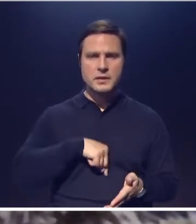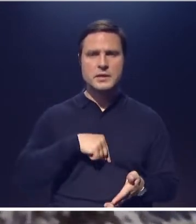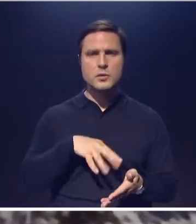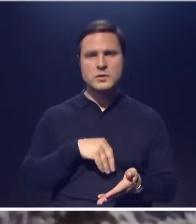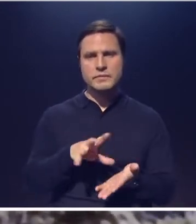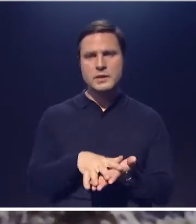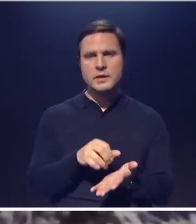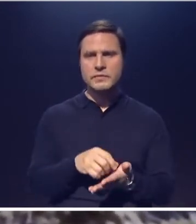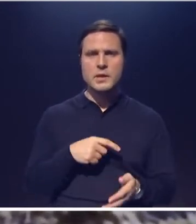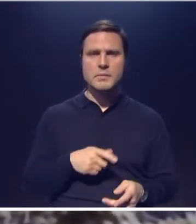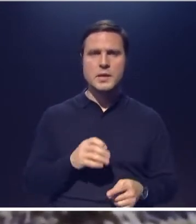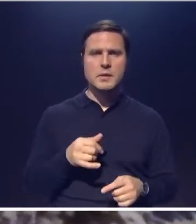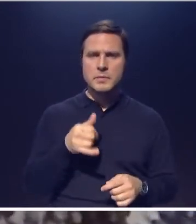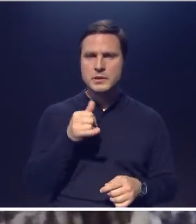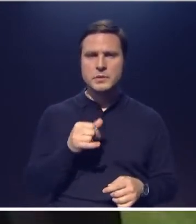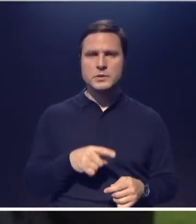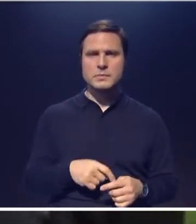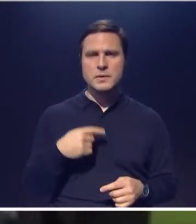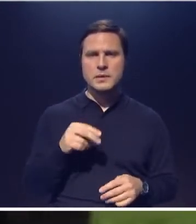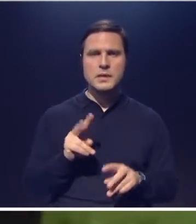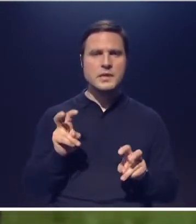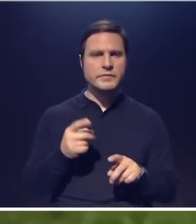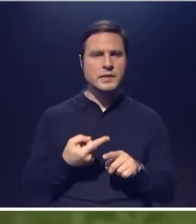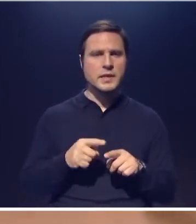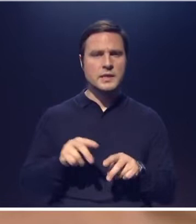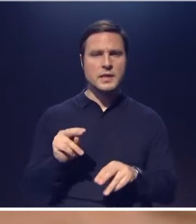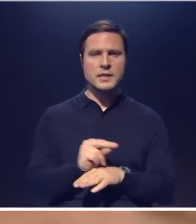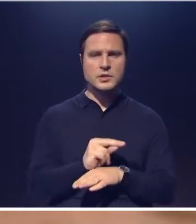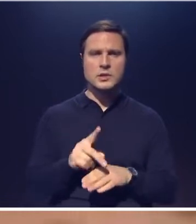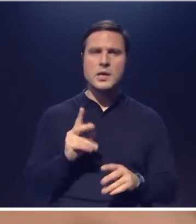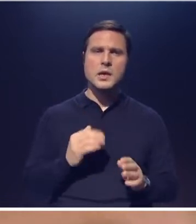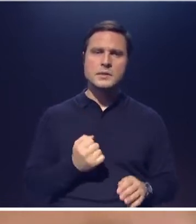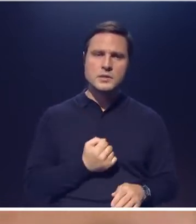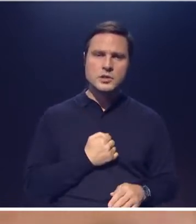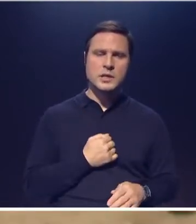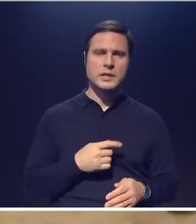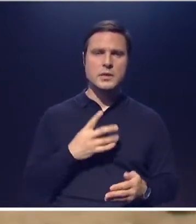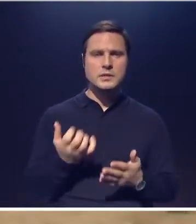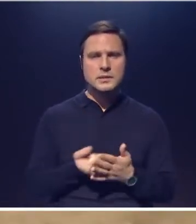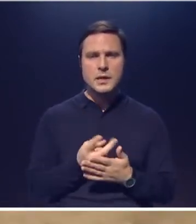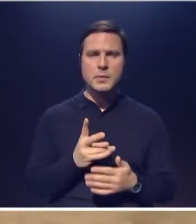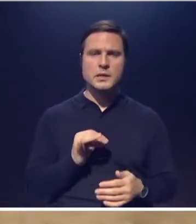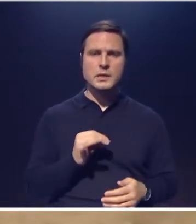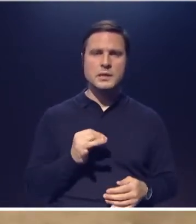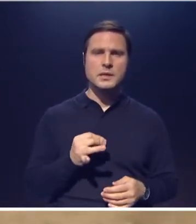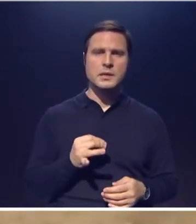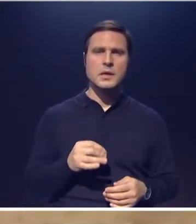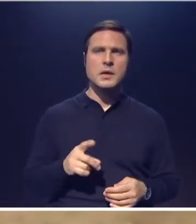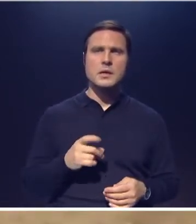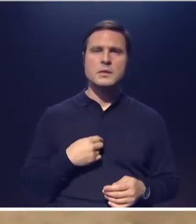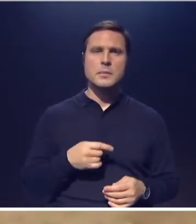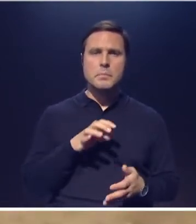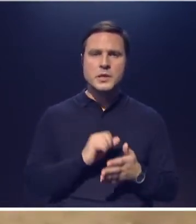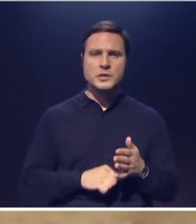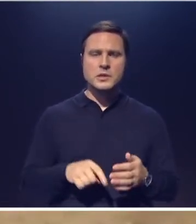мне кажется, по этому критерию мы не можем это назвать лечением. К сожалению, не только заработок, но и невежество становится причиной для вольных отчиток.